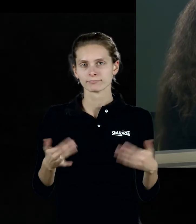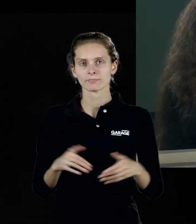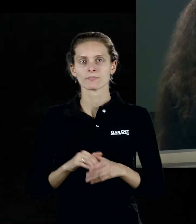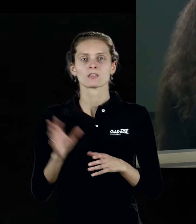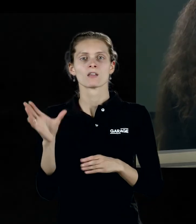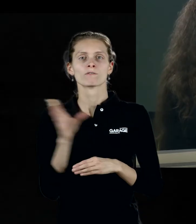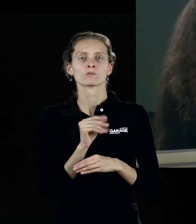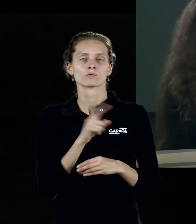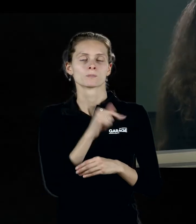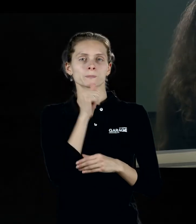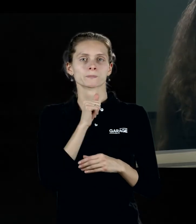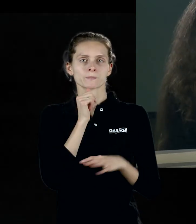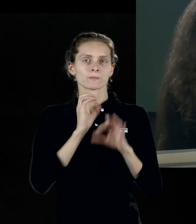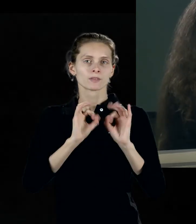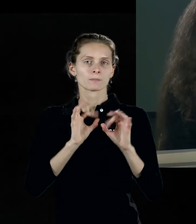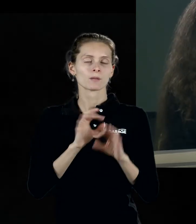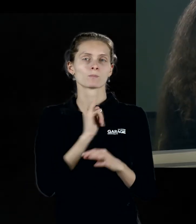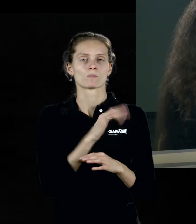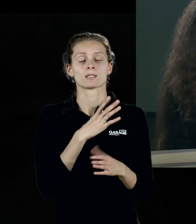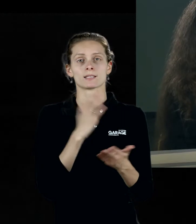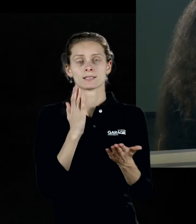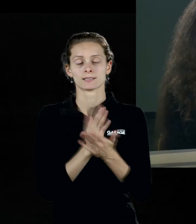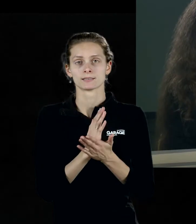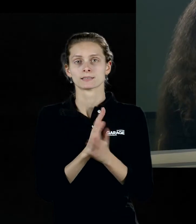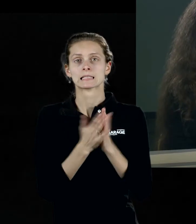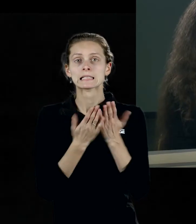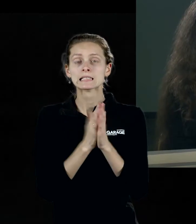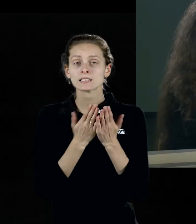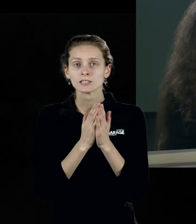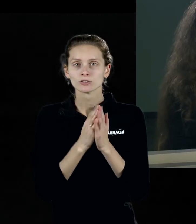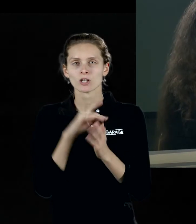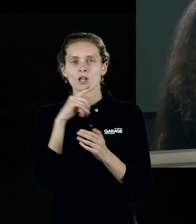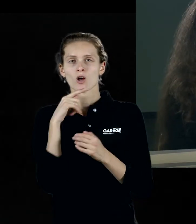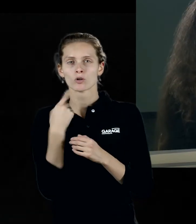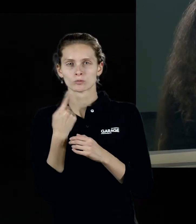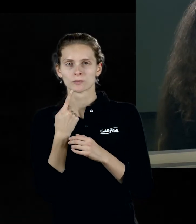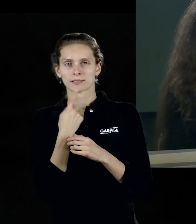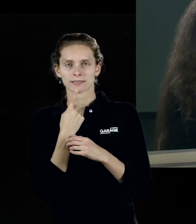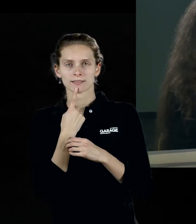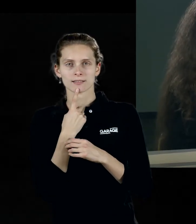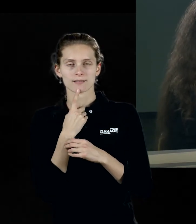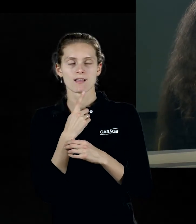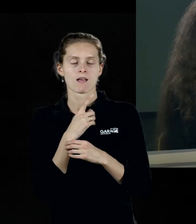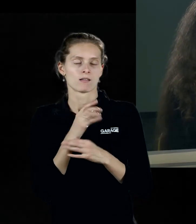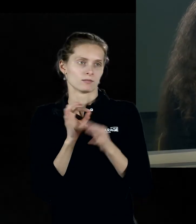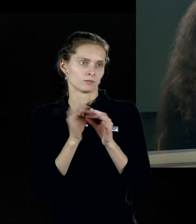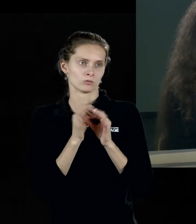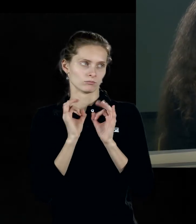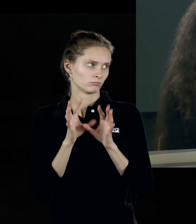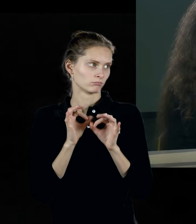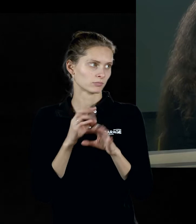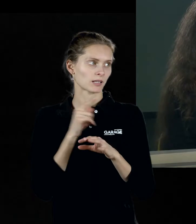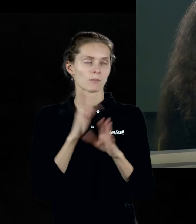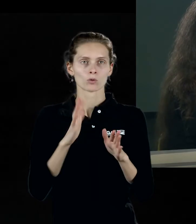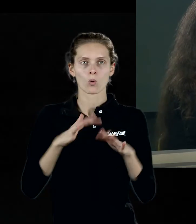он пытался объяснять, существует книжка его на русском языке, Баухаузевские тетради, её достаточно сложно пересказывать, потому что состоит она в основном из